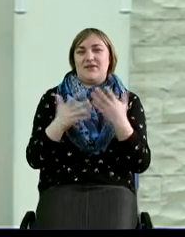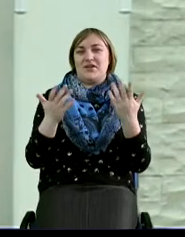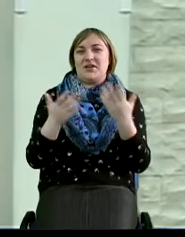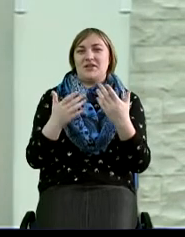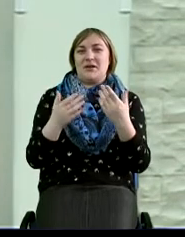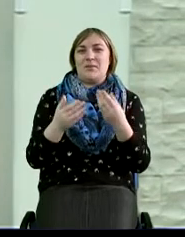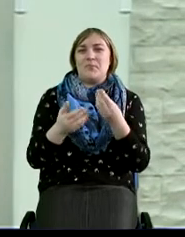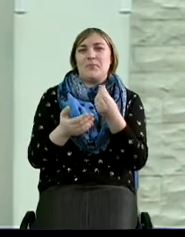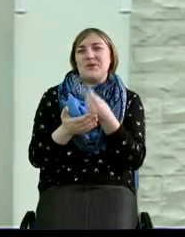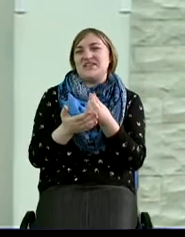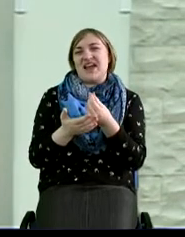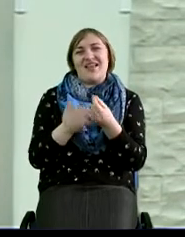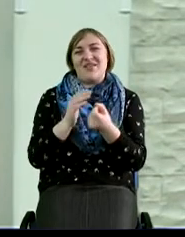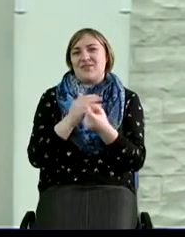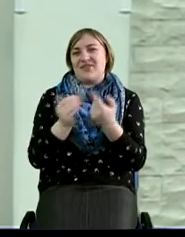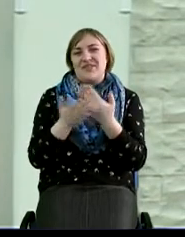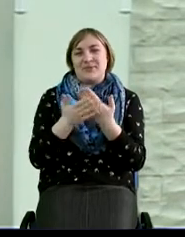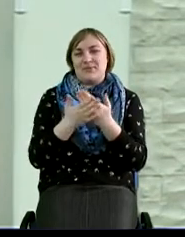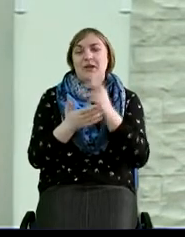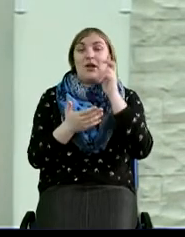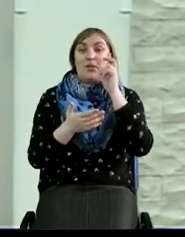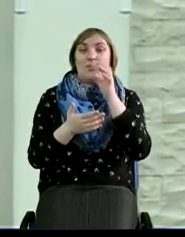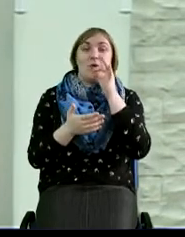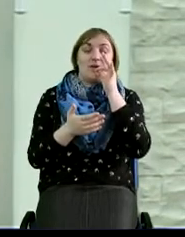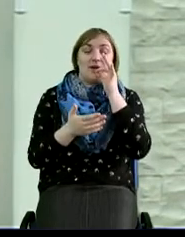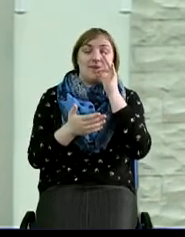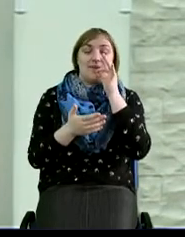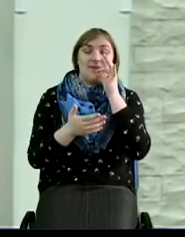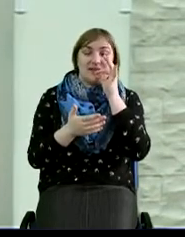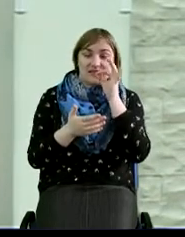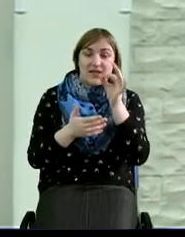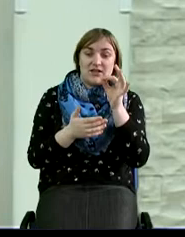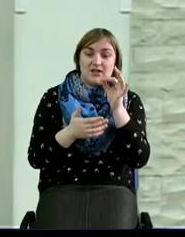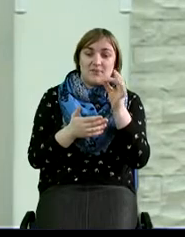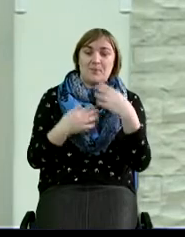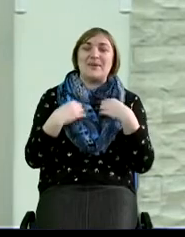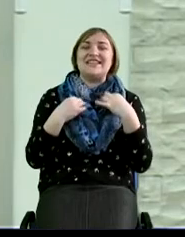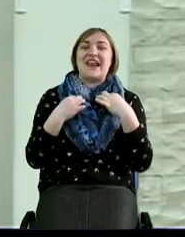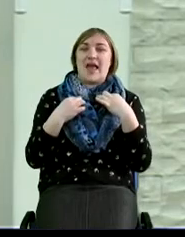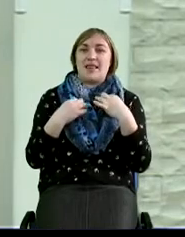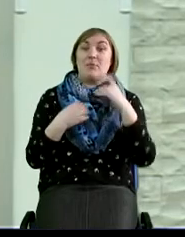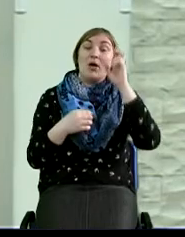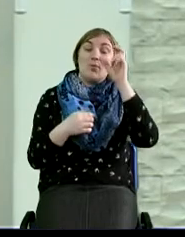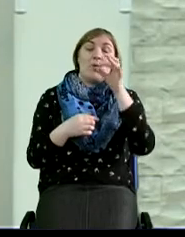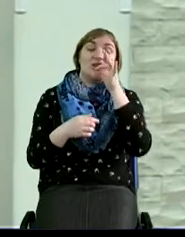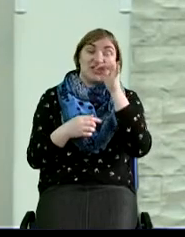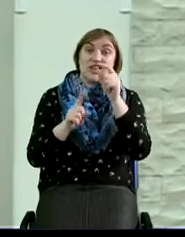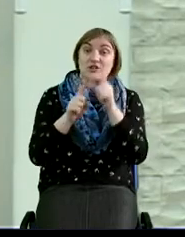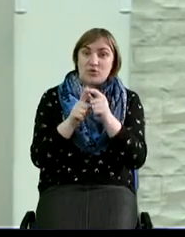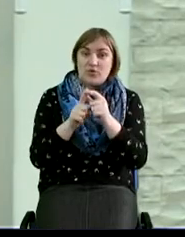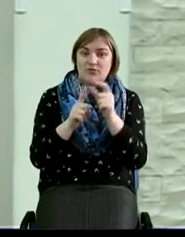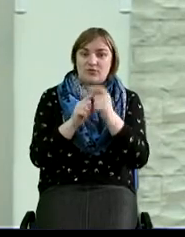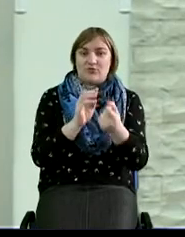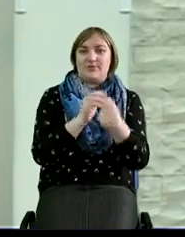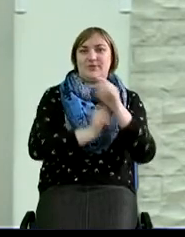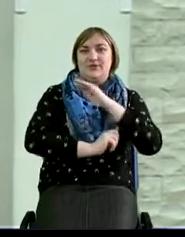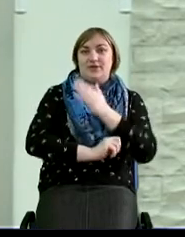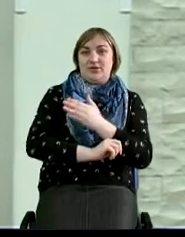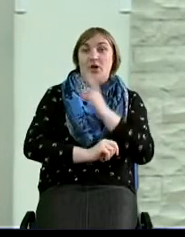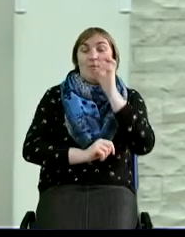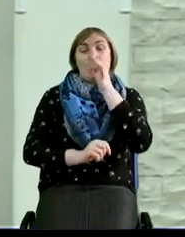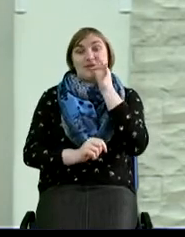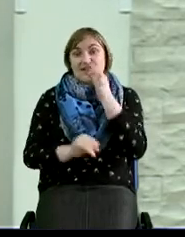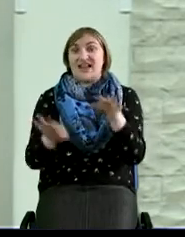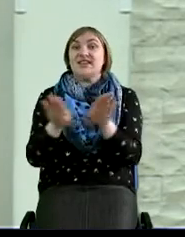И мы знаем, что сказал Бог Слово, и это Слово обрело силу. Сказал Бог, будет так, и оно